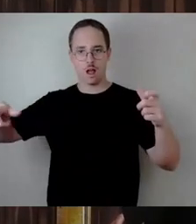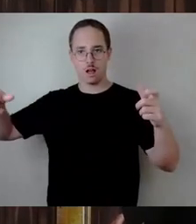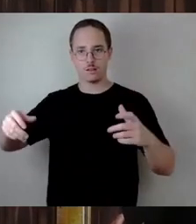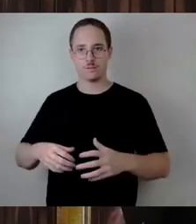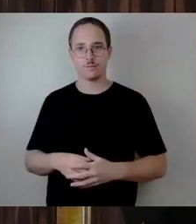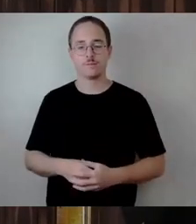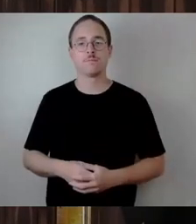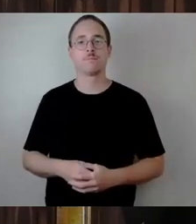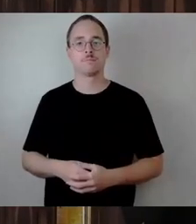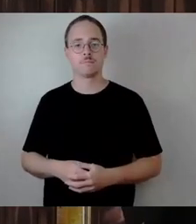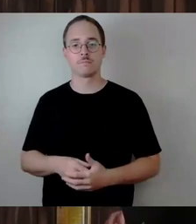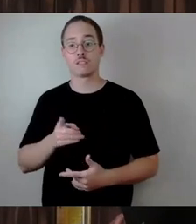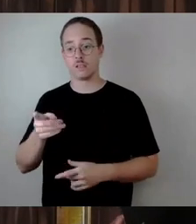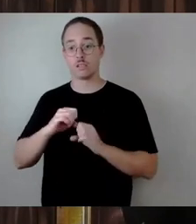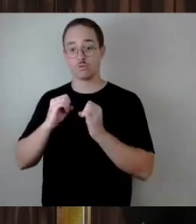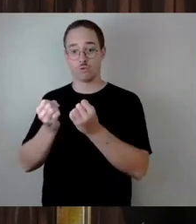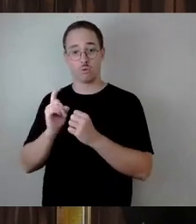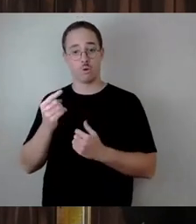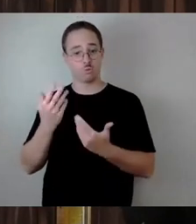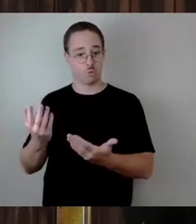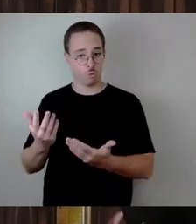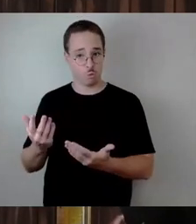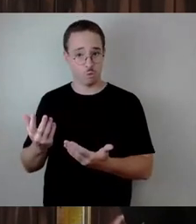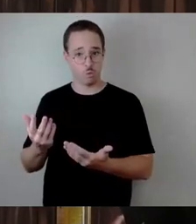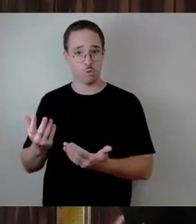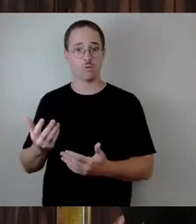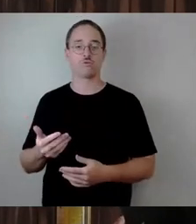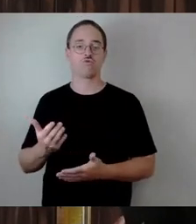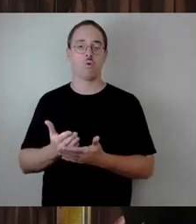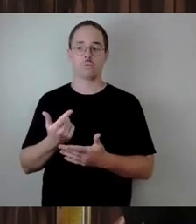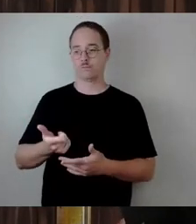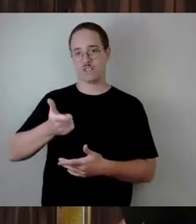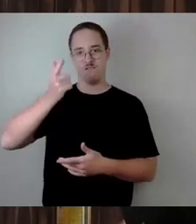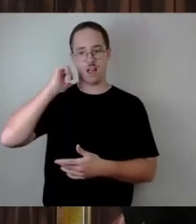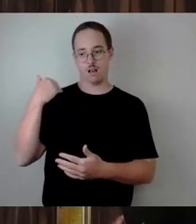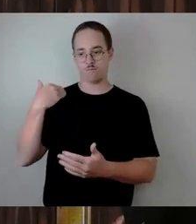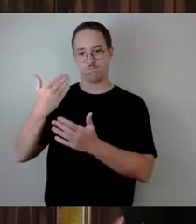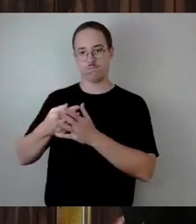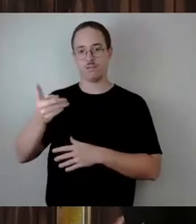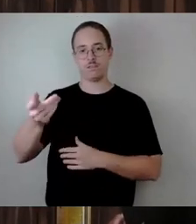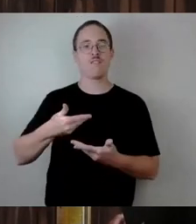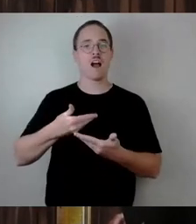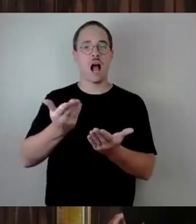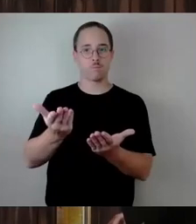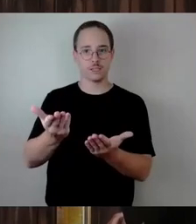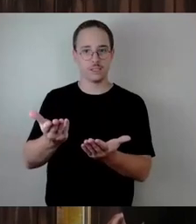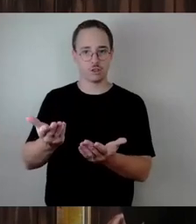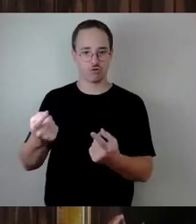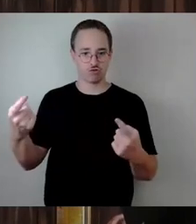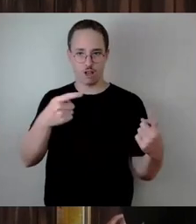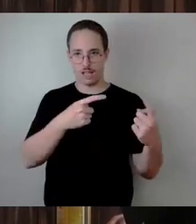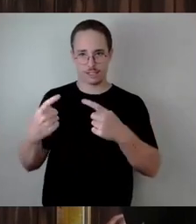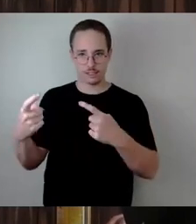der Bürgermeister hat es erwähnt, dass wir eben seit zwei Jahren Vergabestreit haben. Ist absehbar, wann der zu Ende kommt,